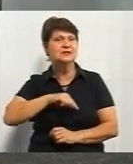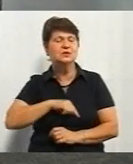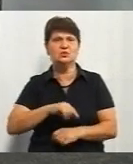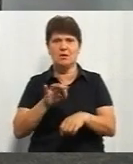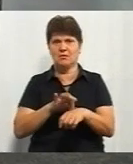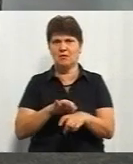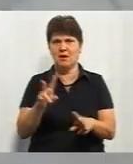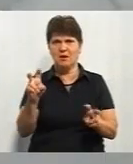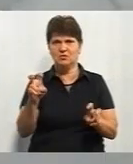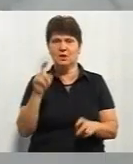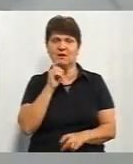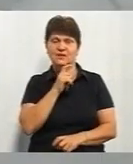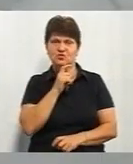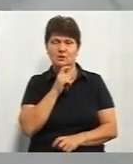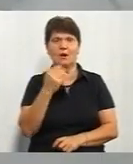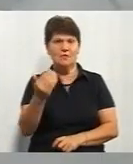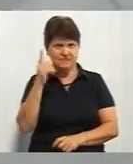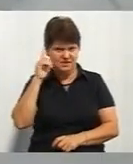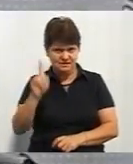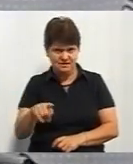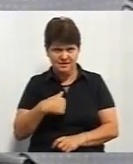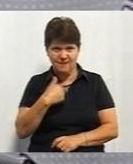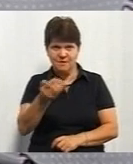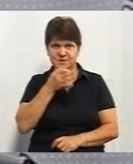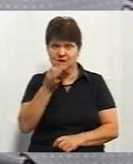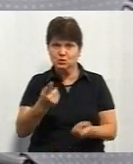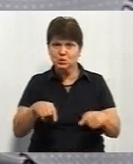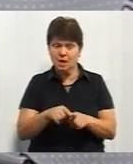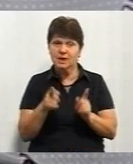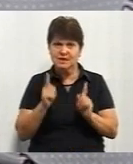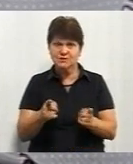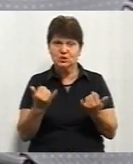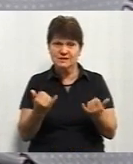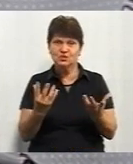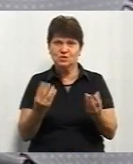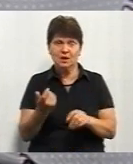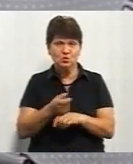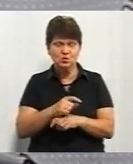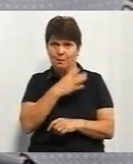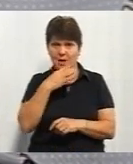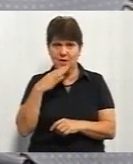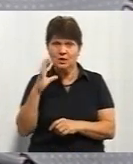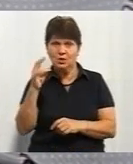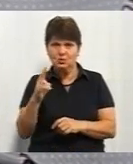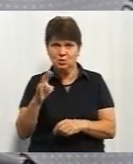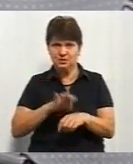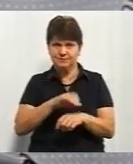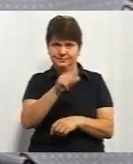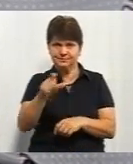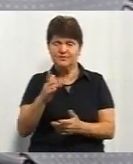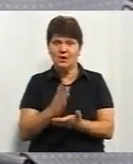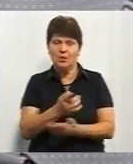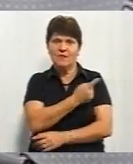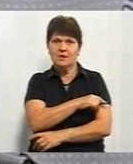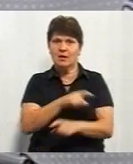діагнозами на Вінничині? Ви знаєте, я вам скажу так. Дійсно, на сьогоднішній день дуже багато соціальних пацієнтів знаходяться в